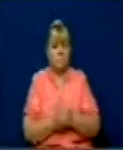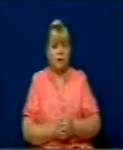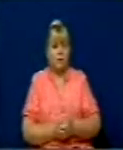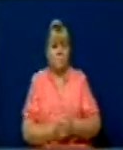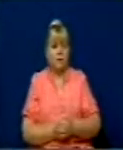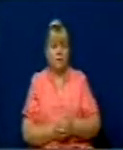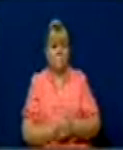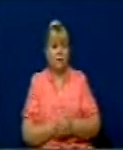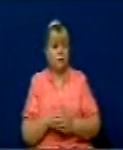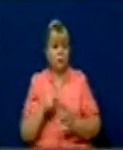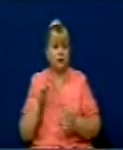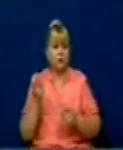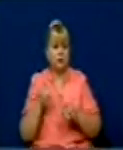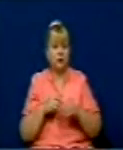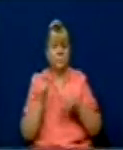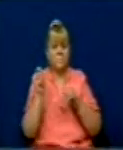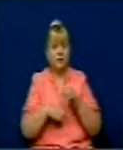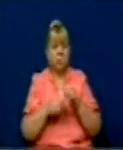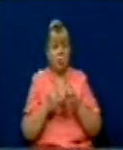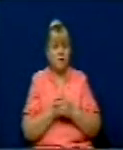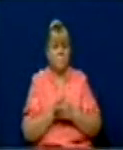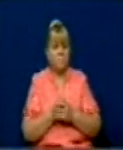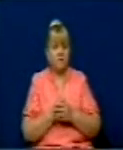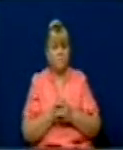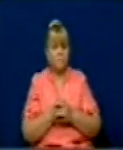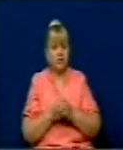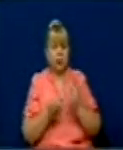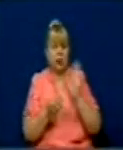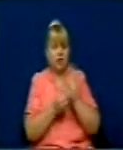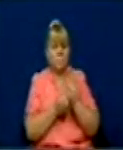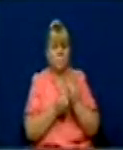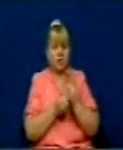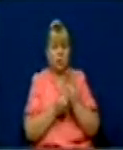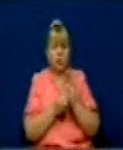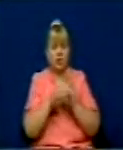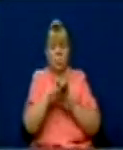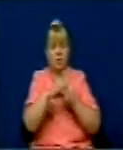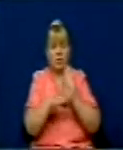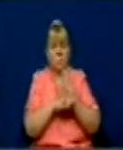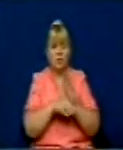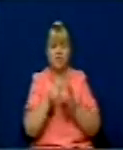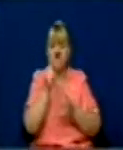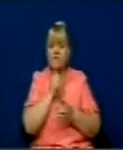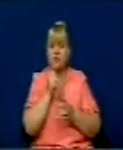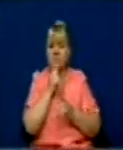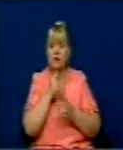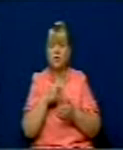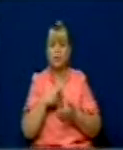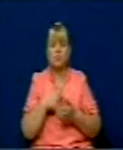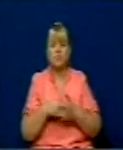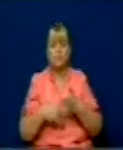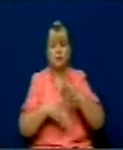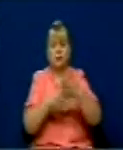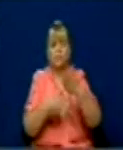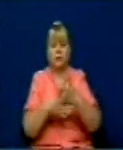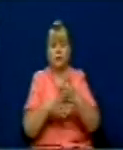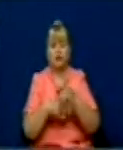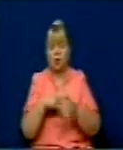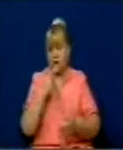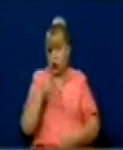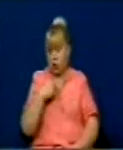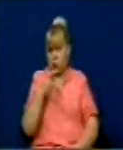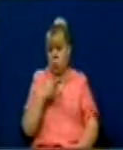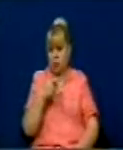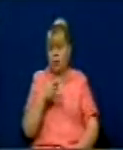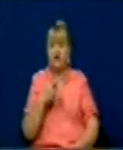Mandej edhe një vretje tjetër të njënen i ligjit për finansimin e subjekteve politike, ku thuet se